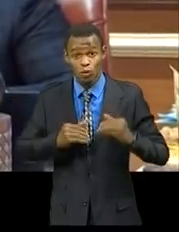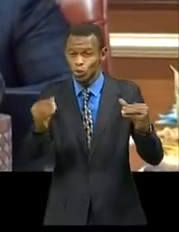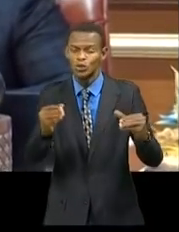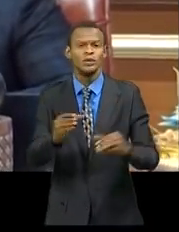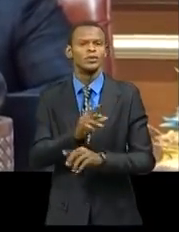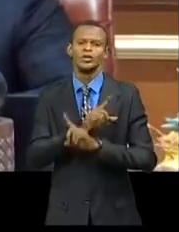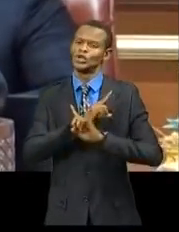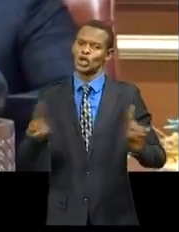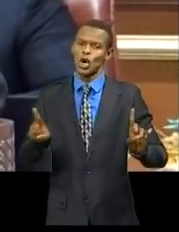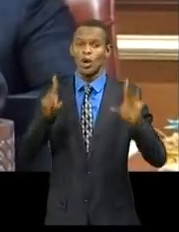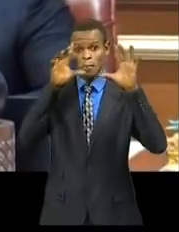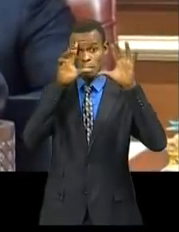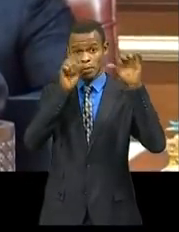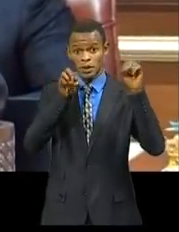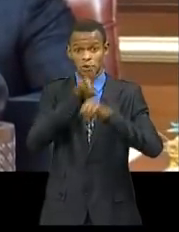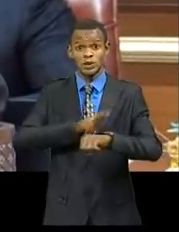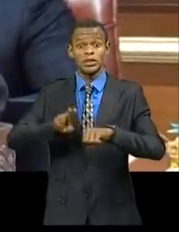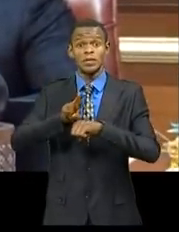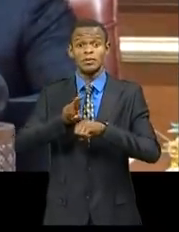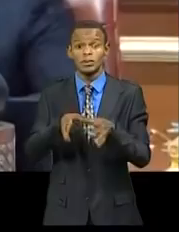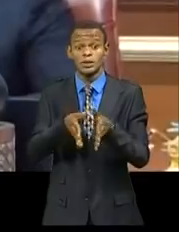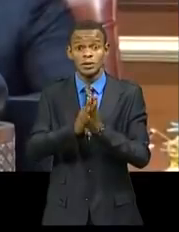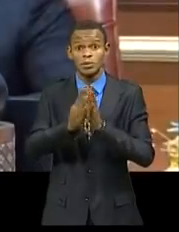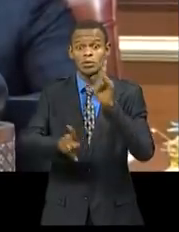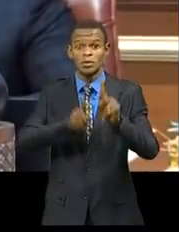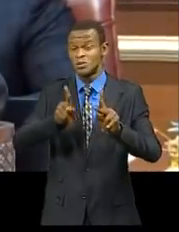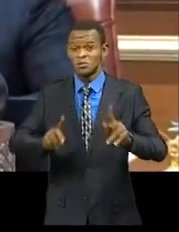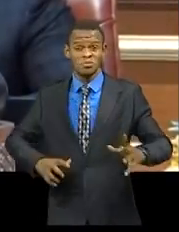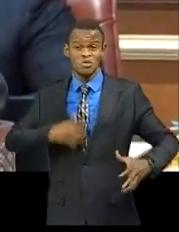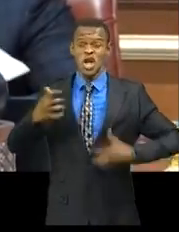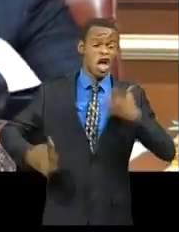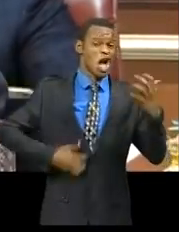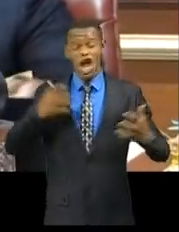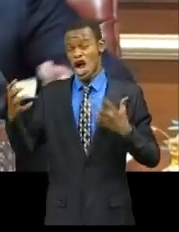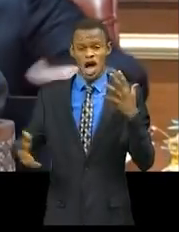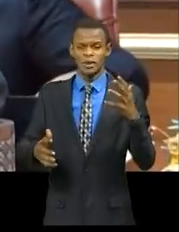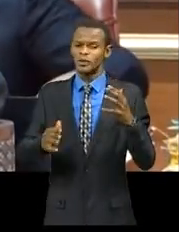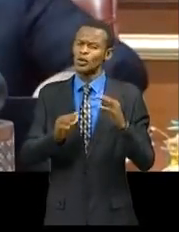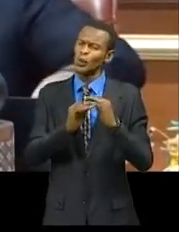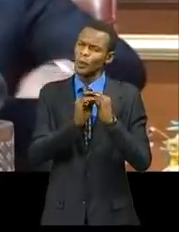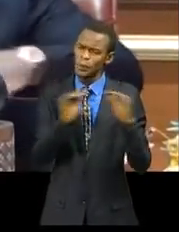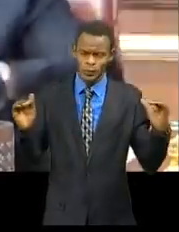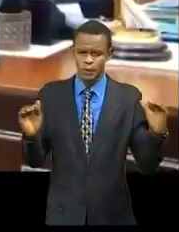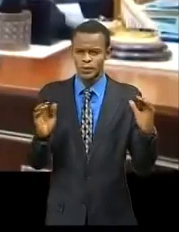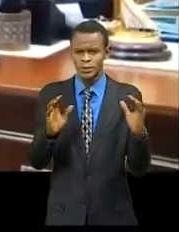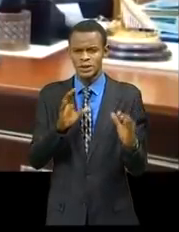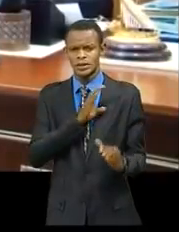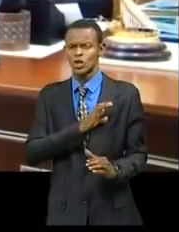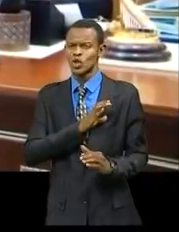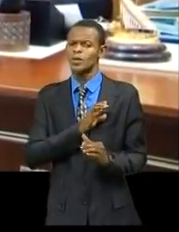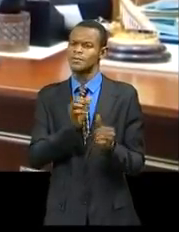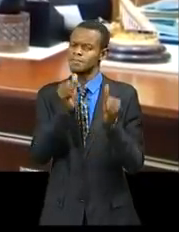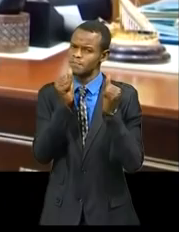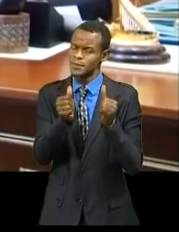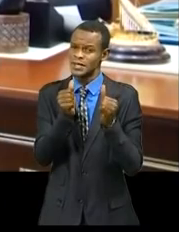population au calme et à faire preuve de civisme face à cette situation. Tout acte de